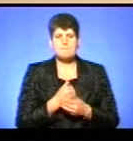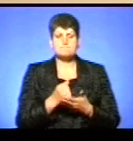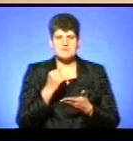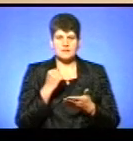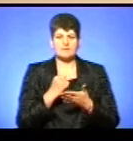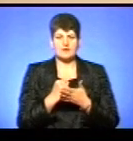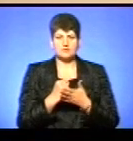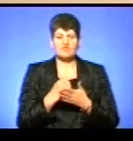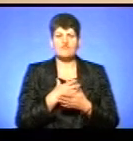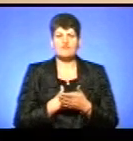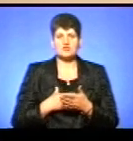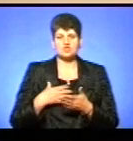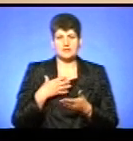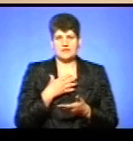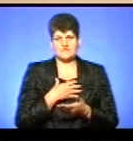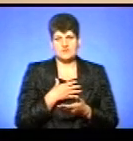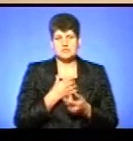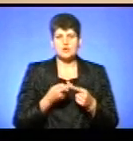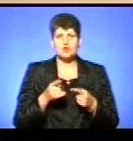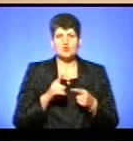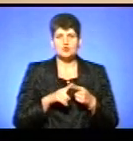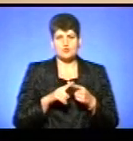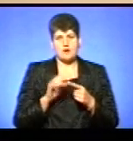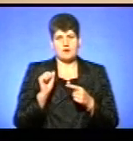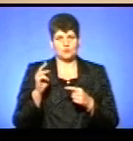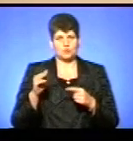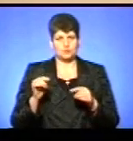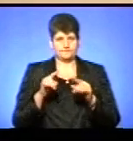важливість цього акту.